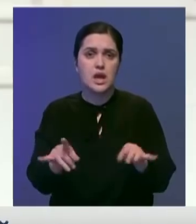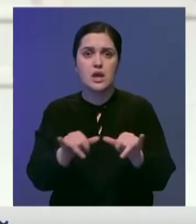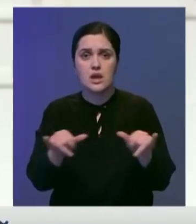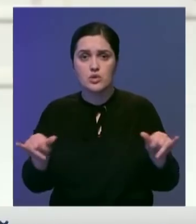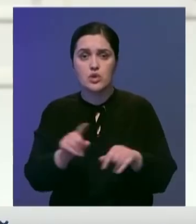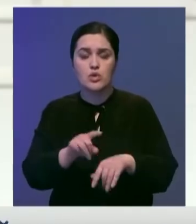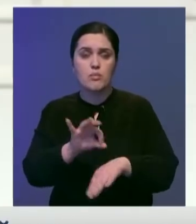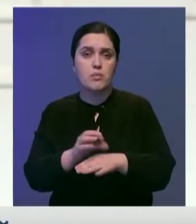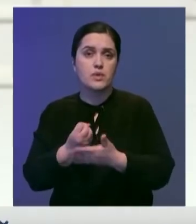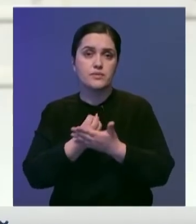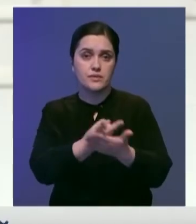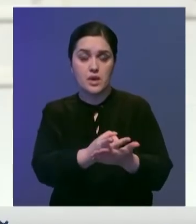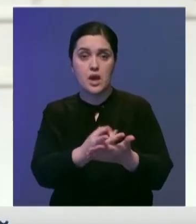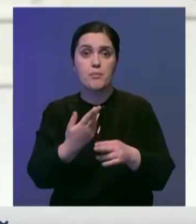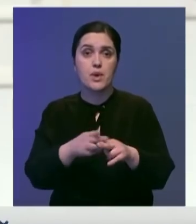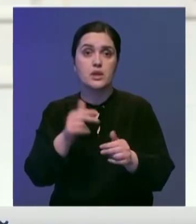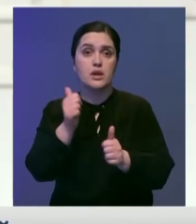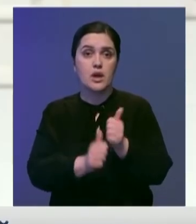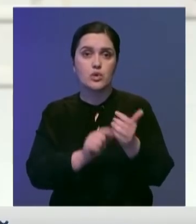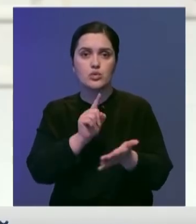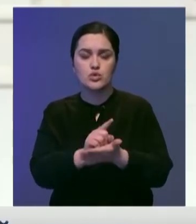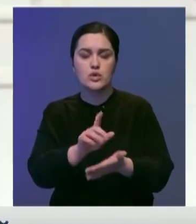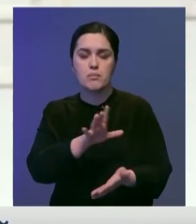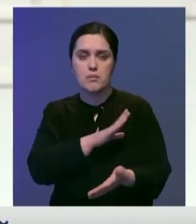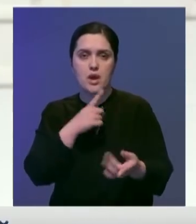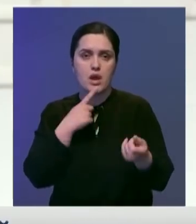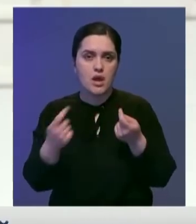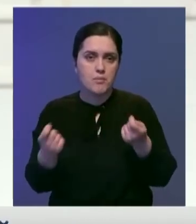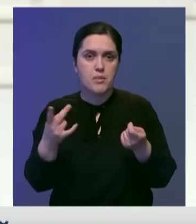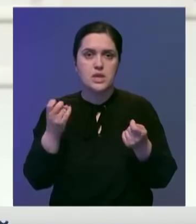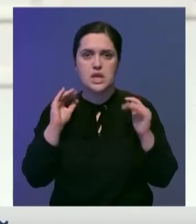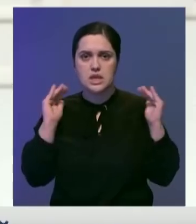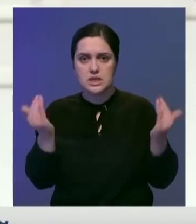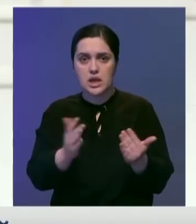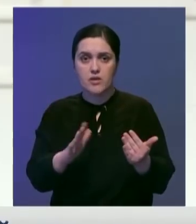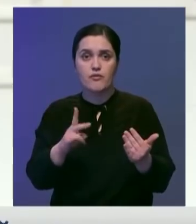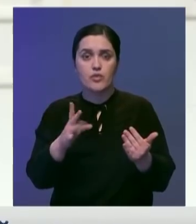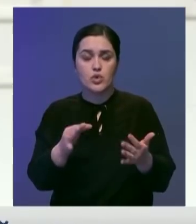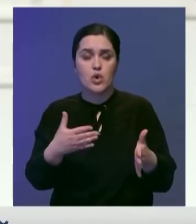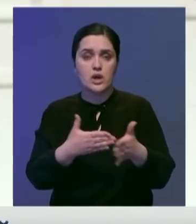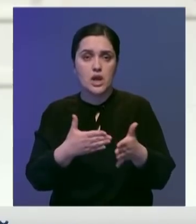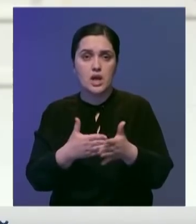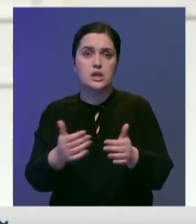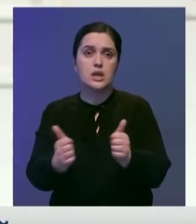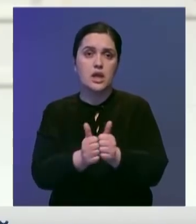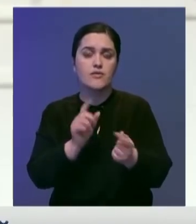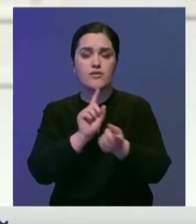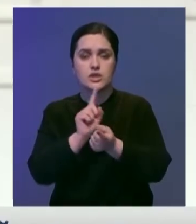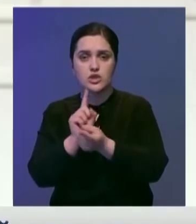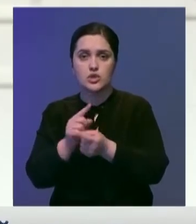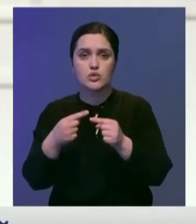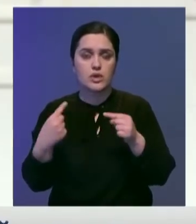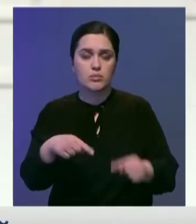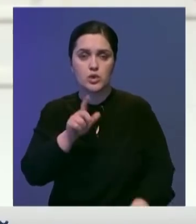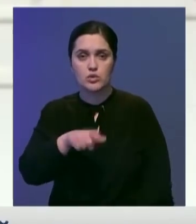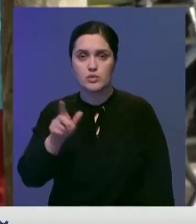и количество госпитализаций. Поэтому каждый должен быть бдительным, не закрываться совсем, но ограничить по максимуму контакты встречи с другими людьми.